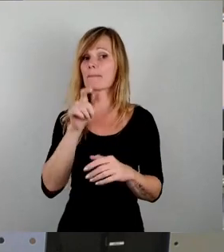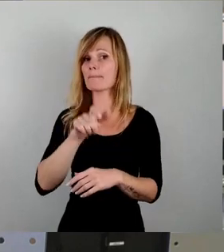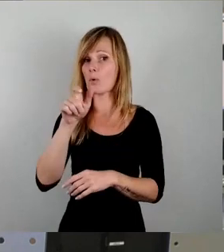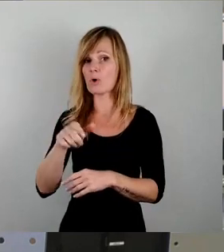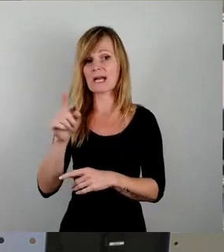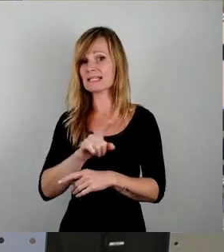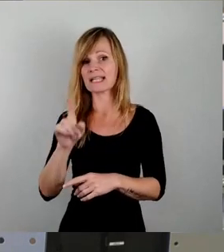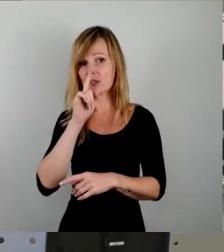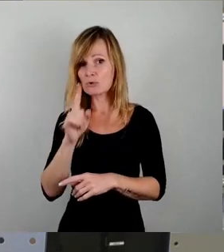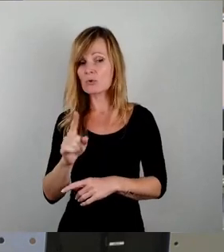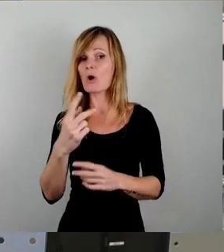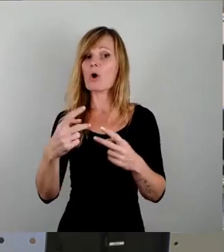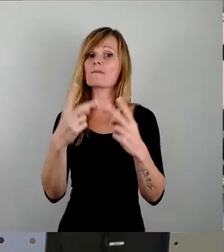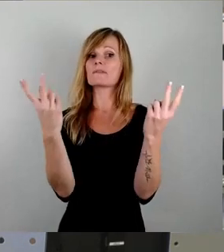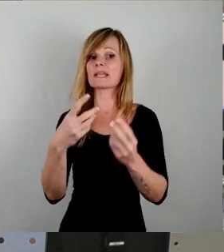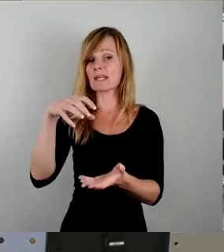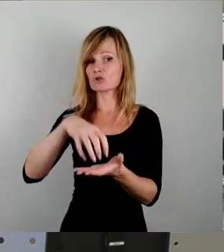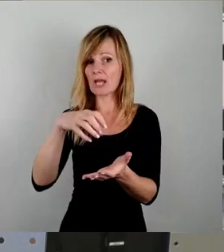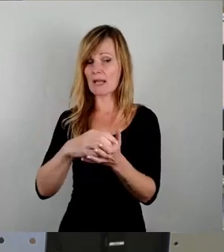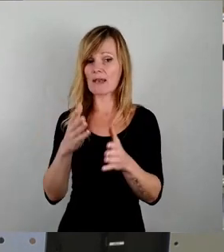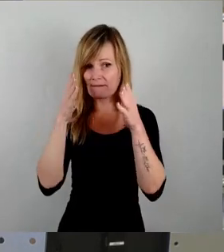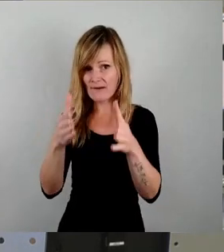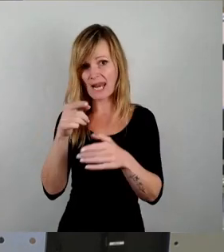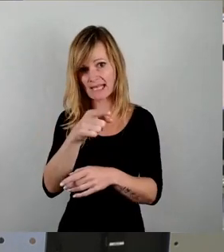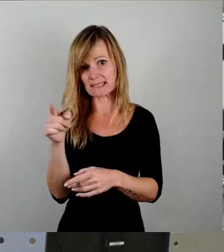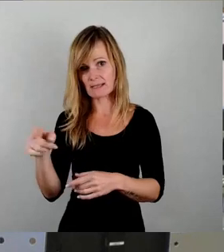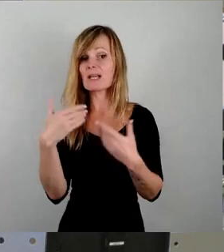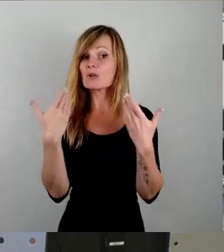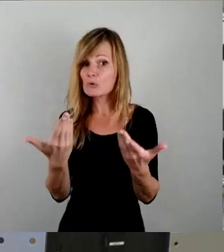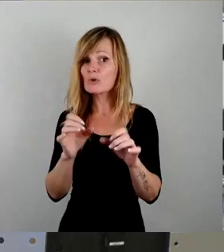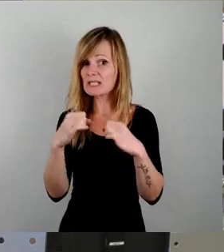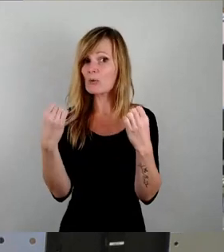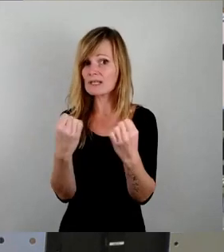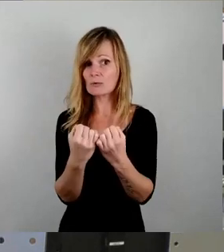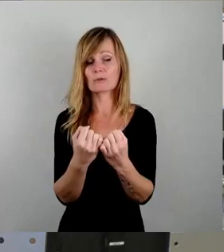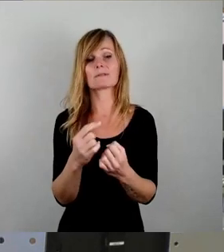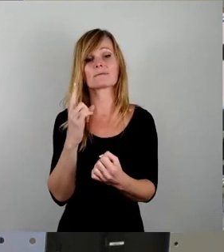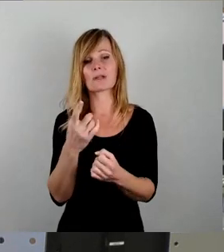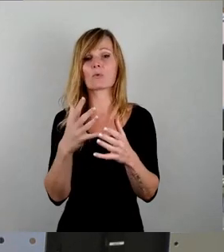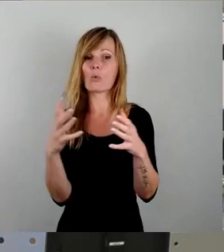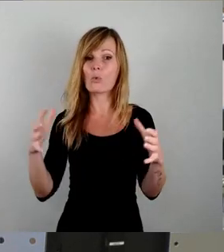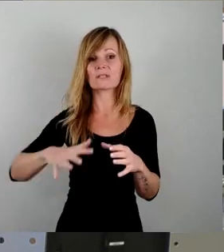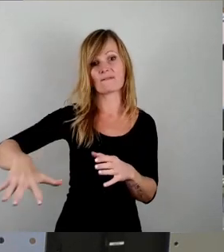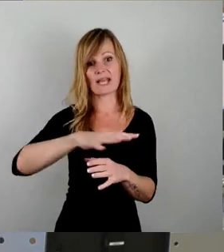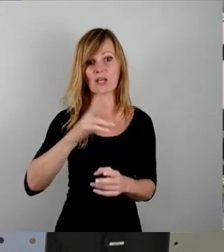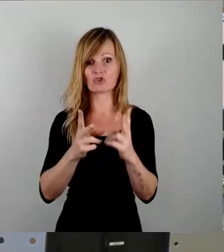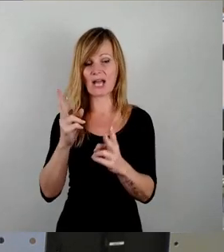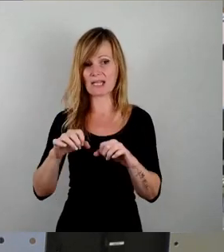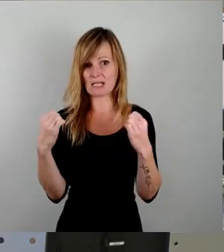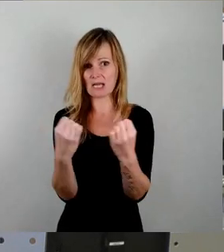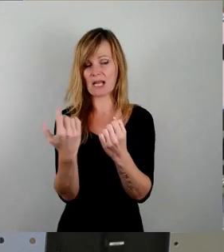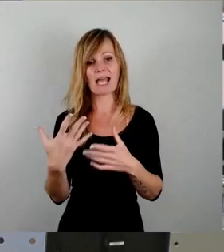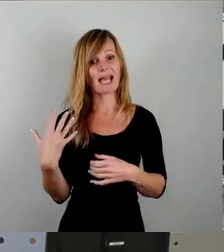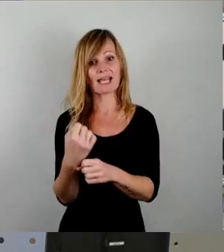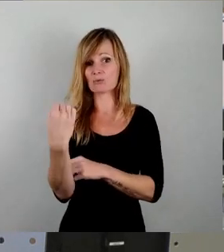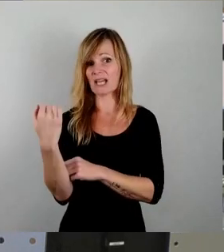auf die öffentlichen Stellen verlassen, denn in solchen Situationen bei großflächigen Schadenslagen können Rettungskräfte nicht überall